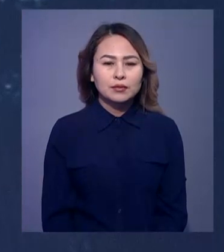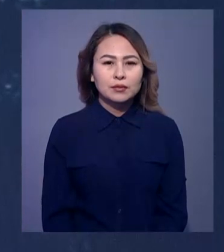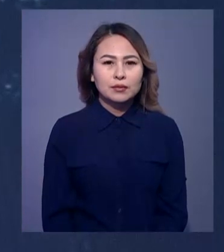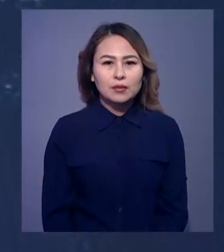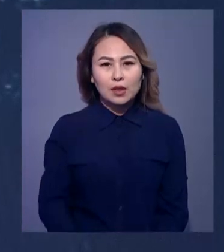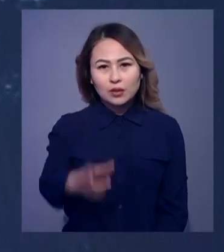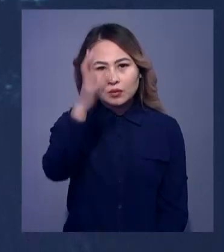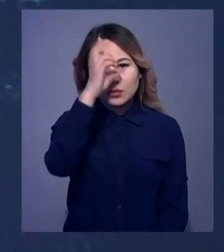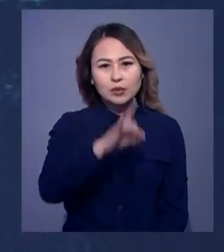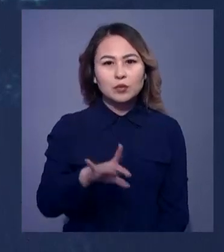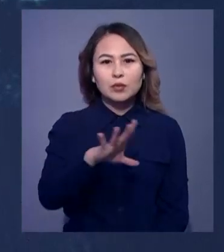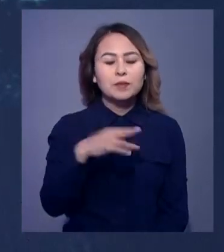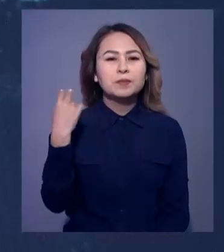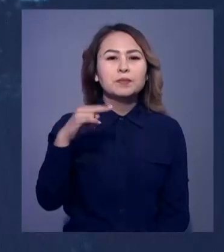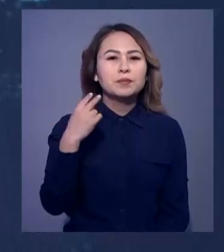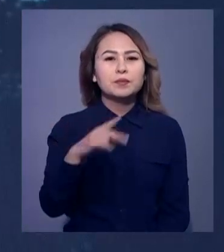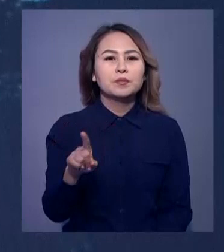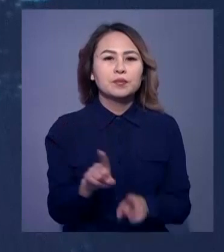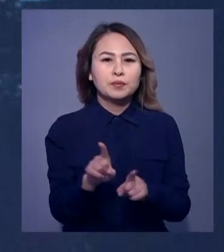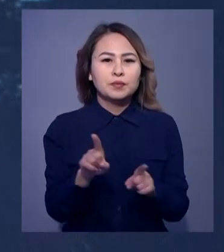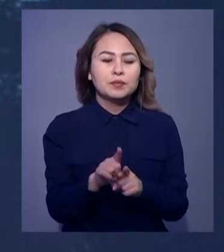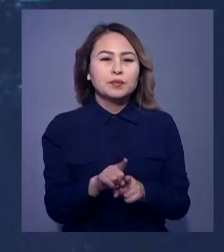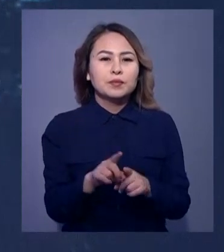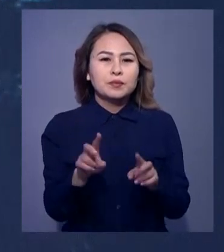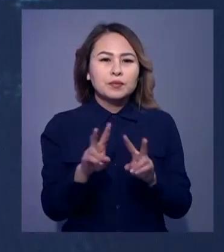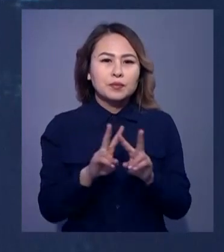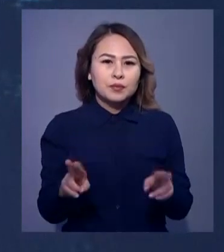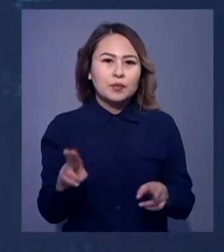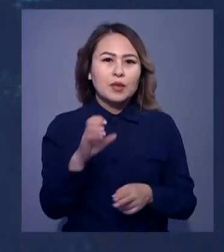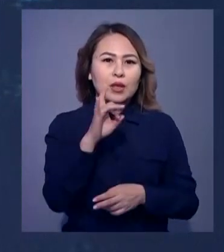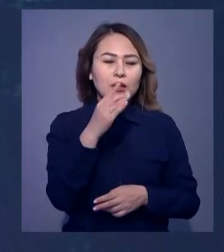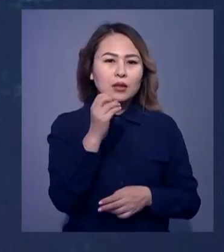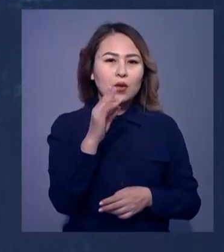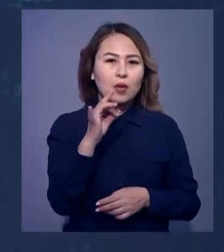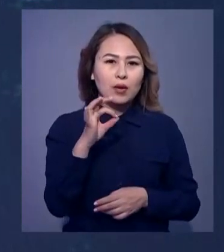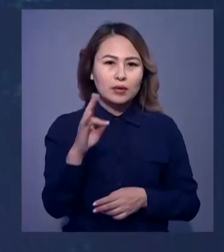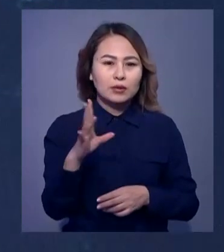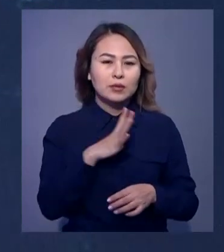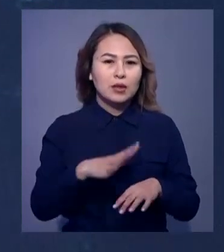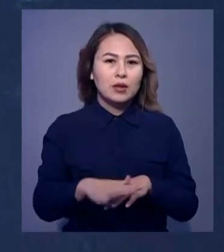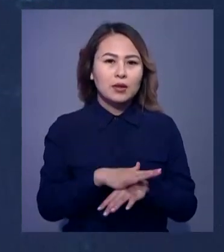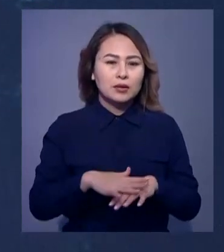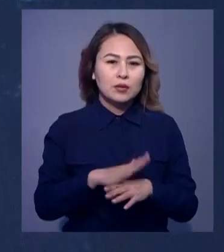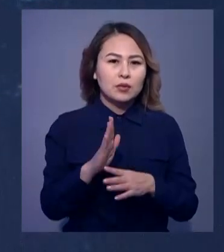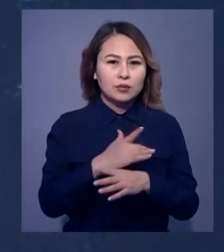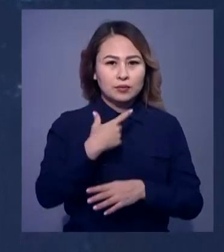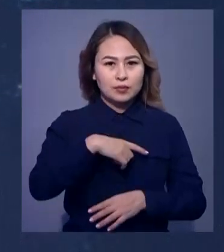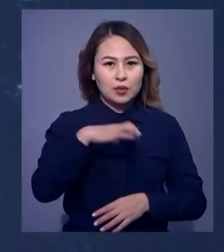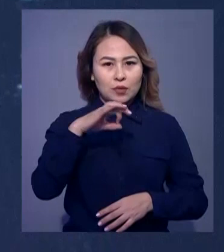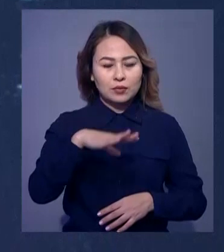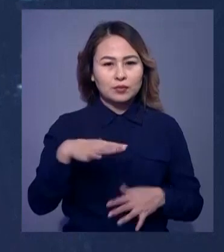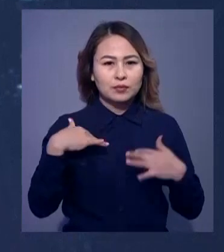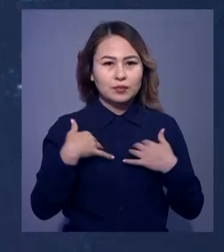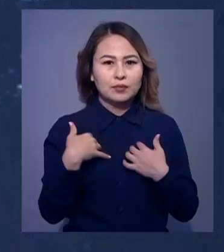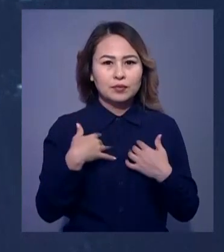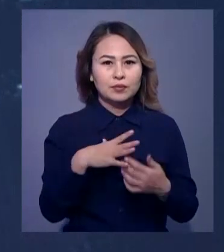Түркія Республикасының президенті де бұл қайғыға ортақтасты. Режеп Тайып Ердуған түрік қалқының және жеке өзінің атынан